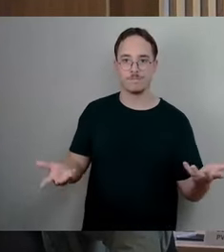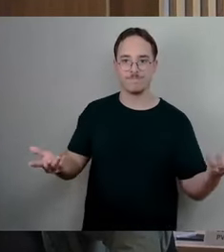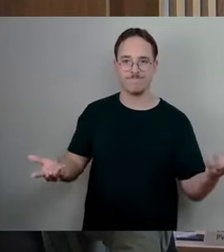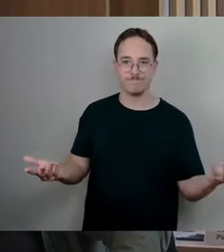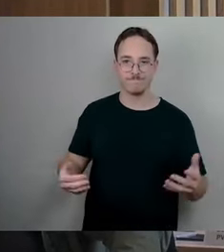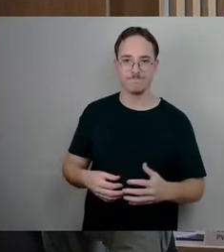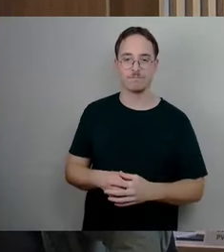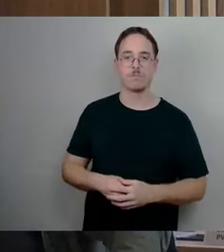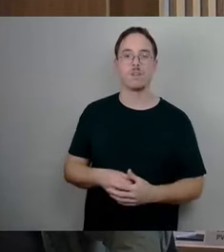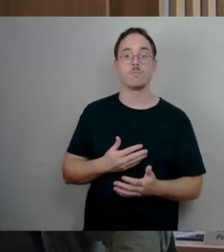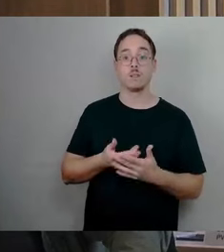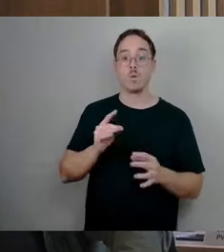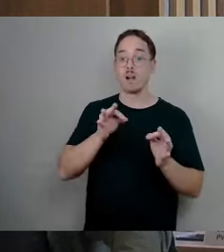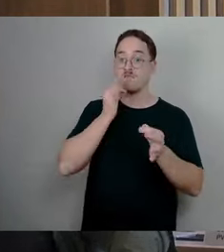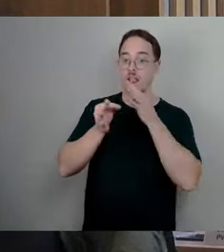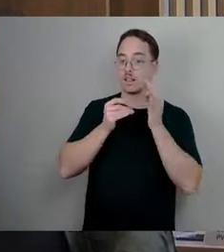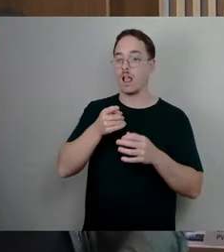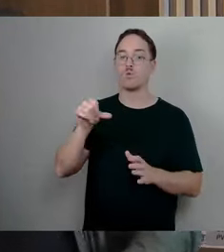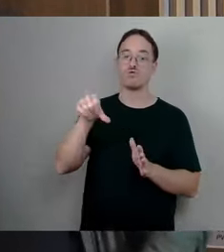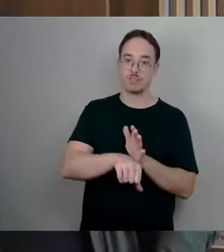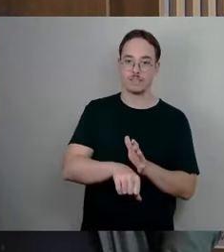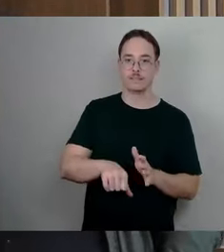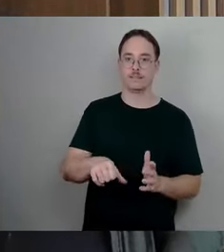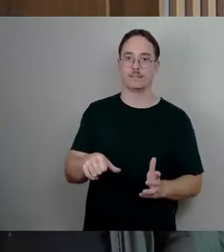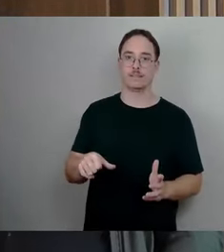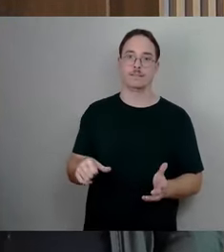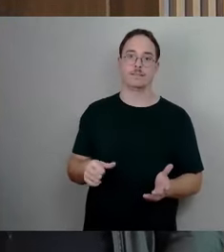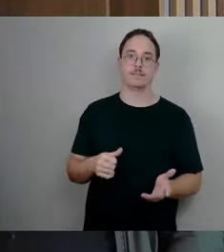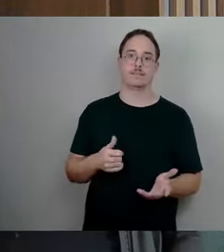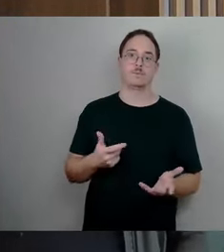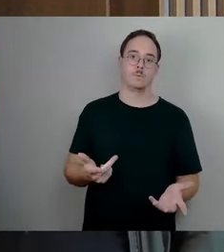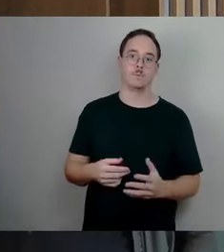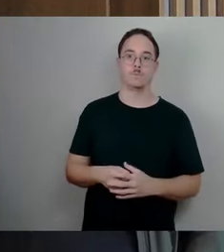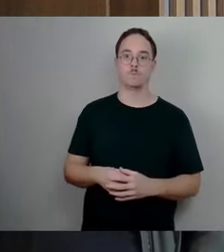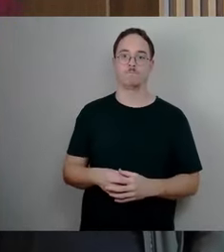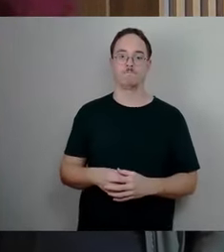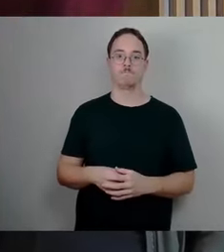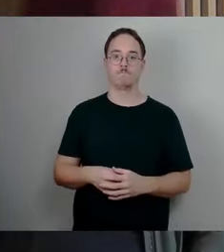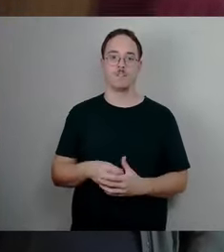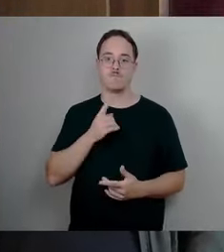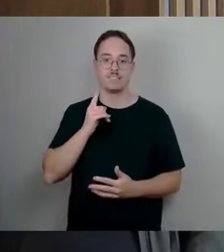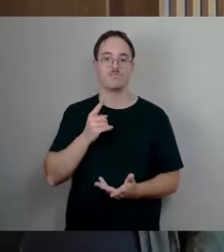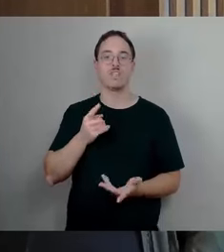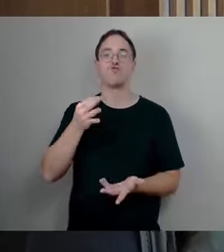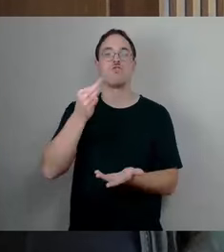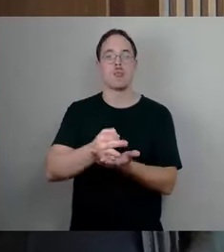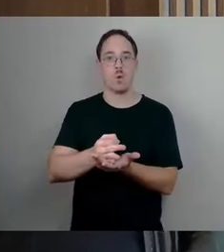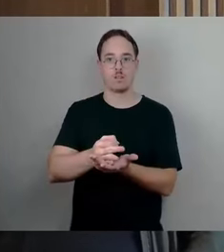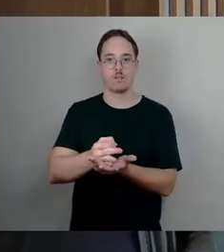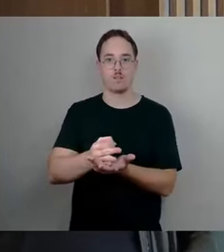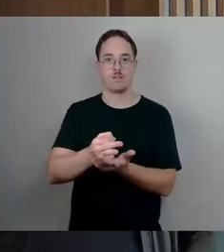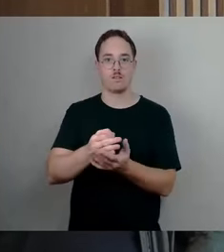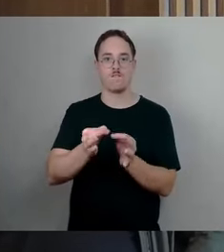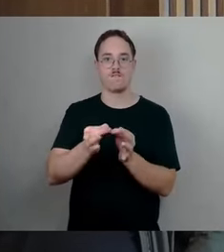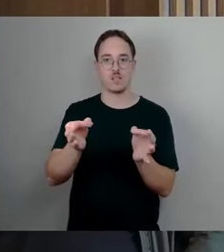Betreuungsqualität in unseren Kitas? Kitas halte ich durchaus ja auch für den Standortfaktor, wenn es darum geht, Arbeitskräfte, Fachkräfte in Dresden